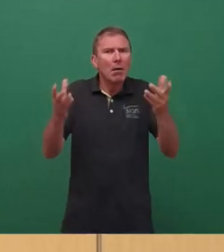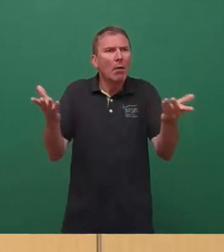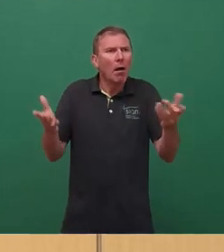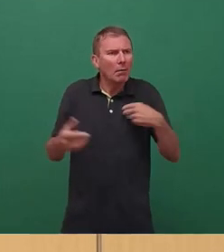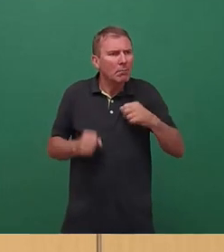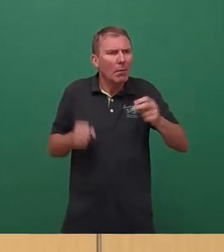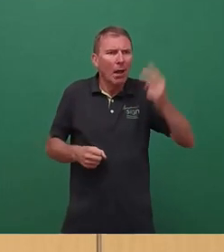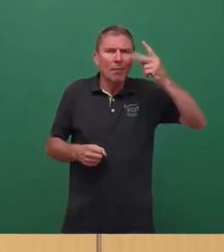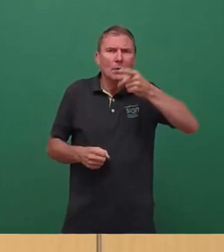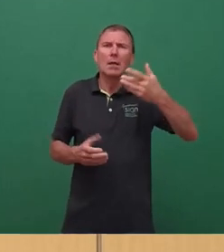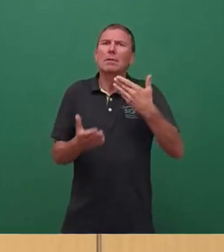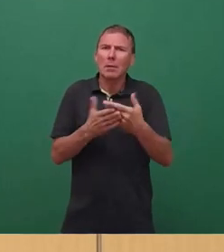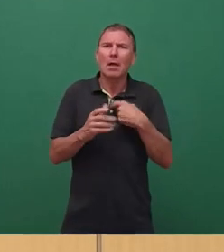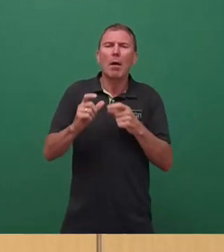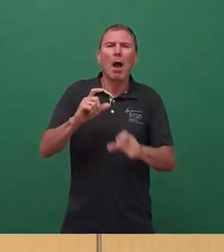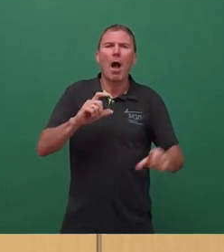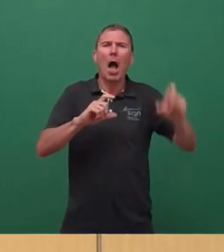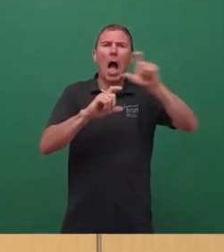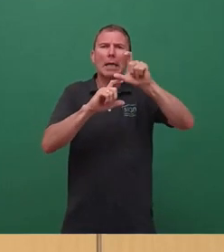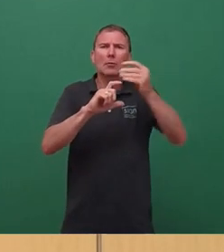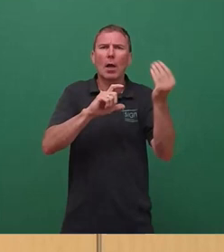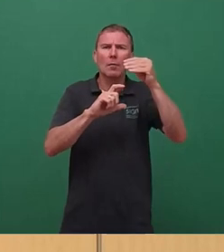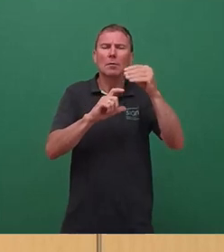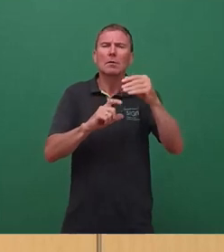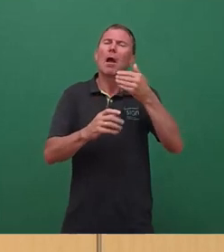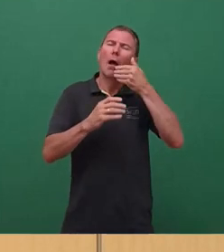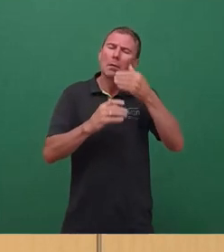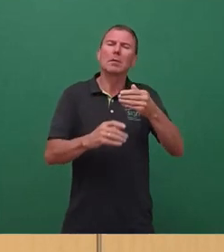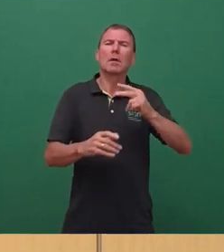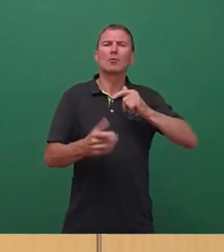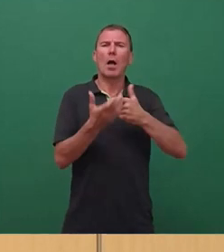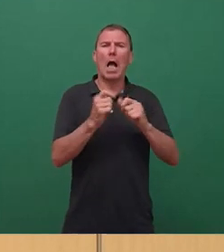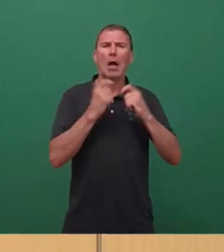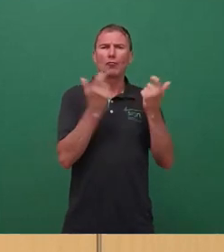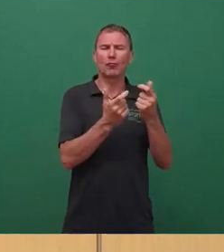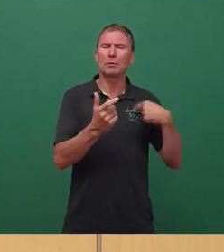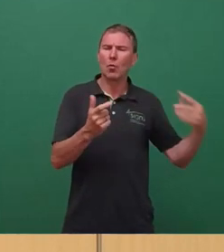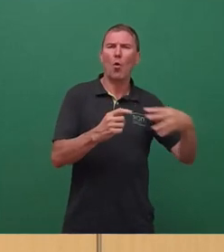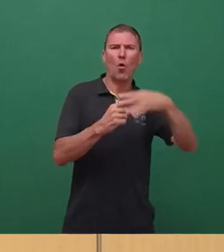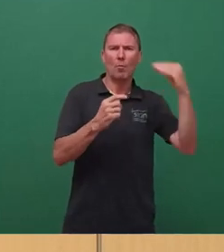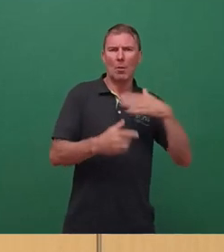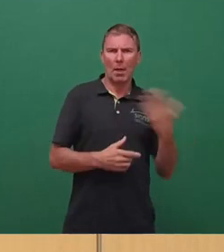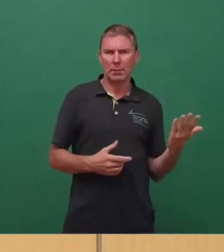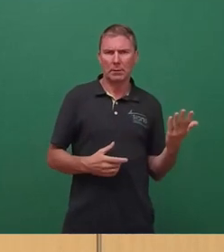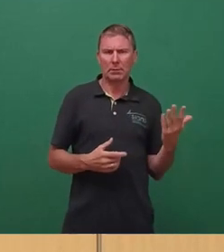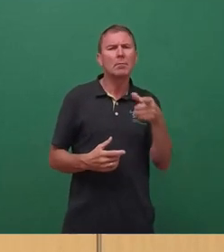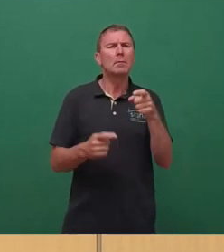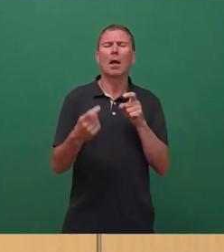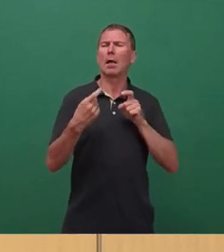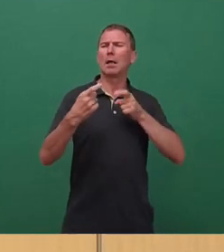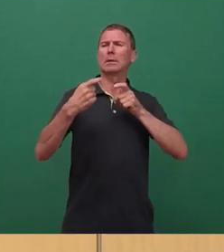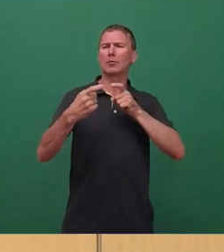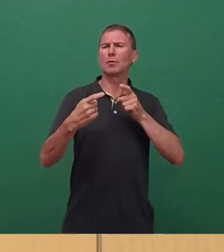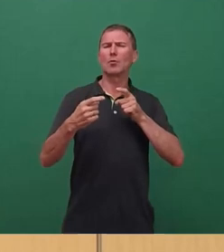haben wir die Ergänzung eingefügt, die dankenswerterweise der Sozialausschuss auch wirklich übernommen hat. Diese Diskussion mit über